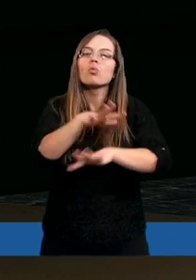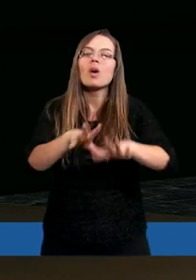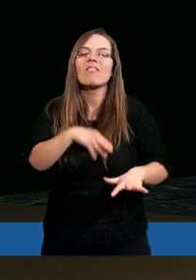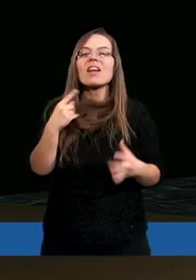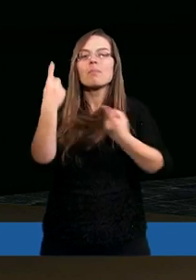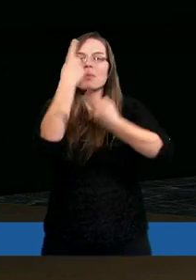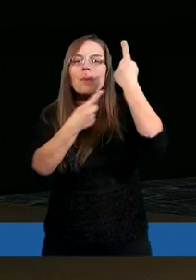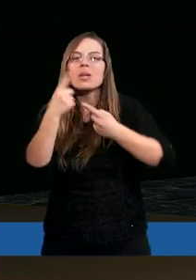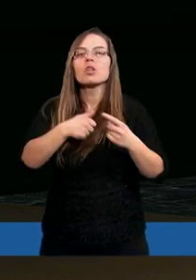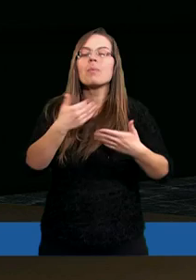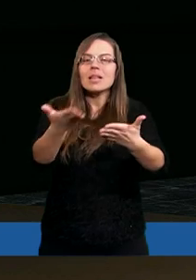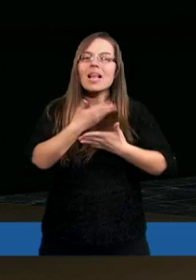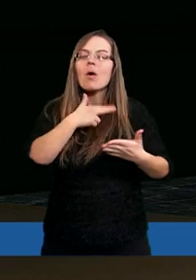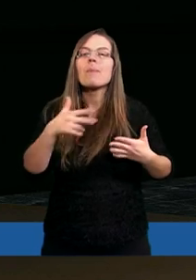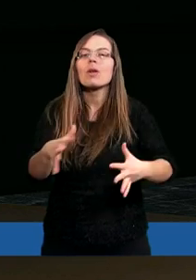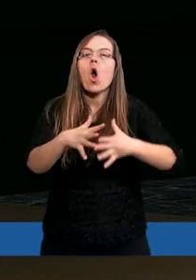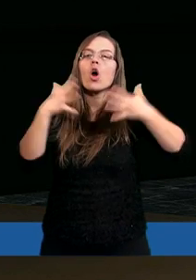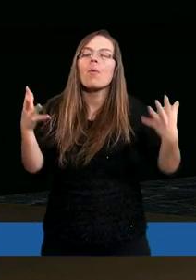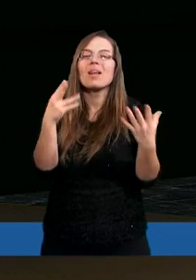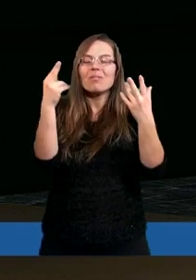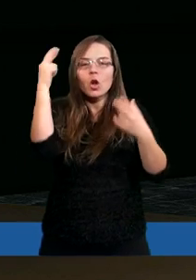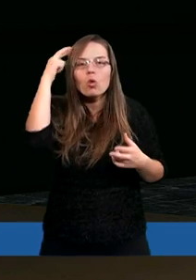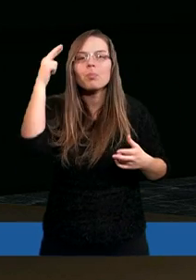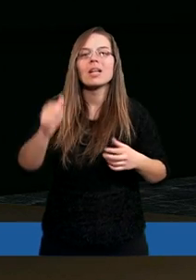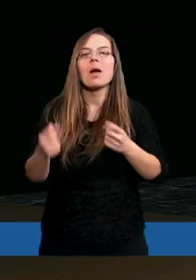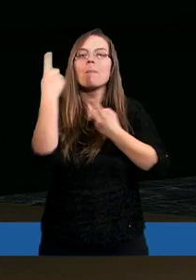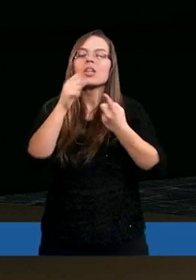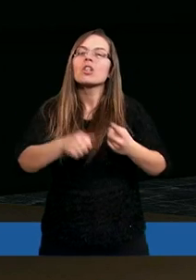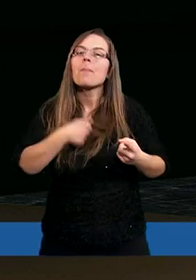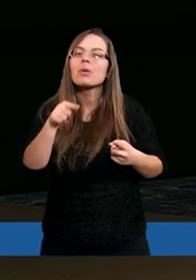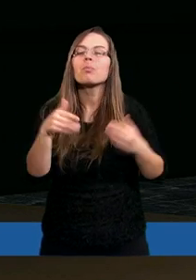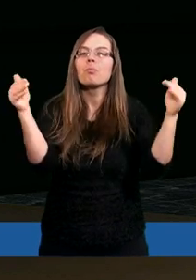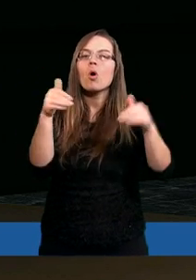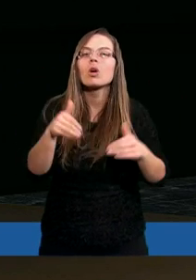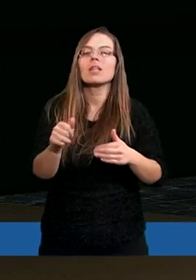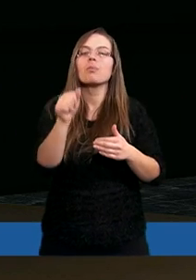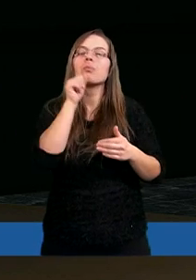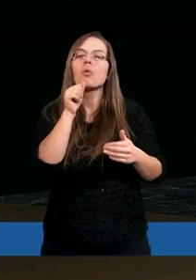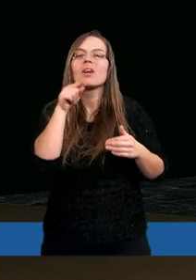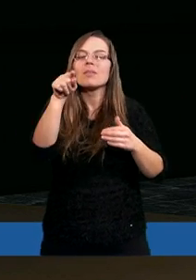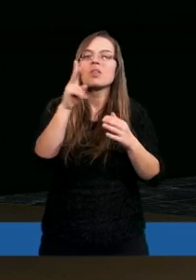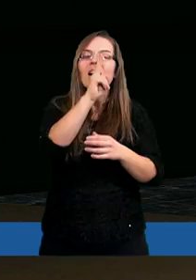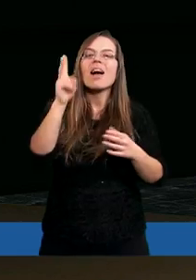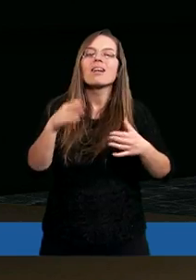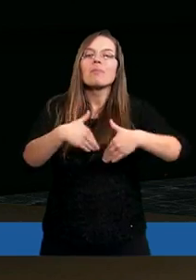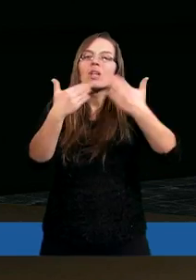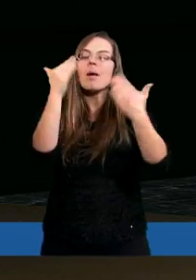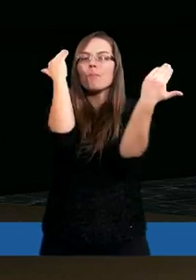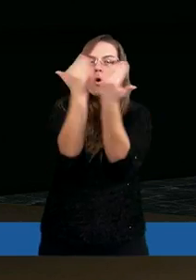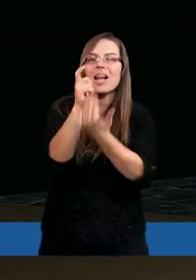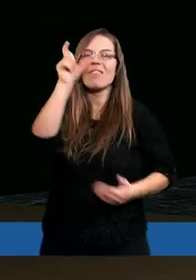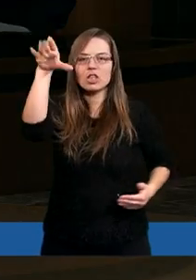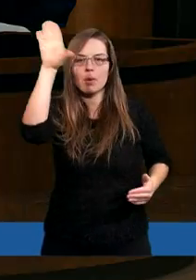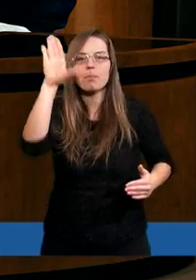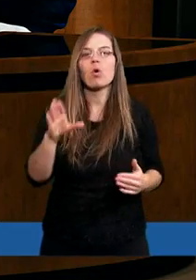Twoim Świętym, dawał nam dobre myśli. Prosimy Cię, abyśmy mogli poznawać Ciebie z każdym dniem coraz